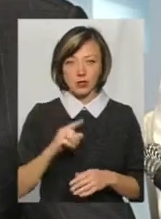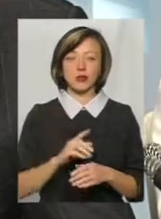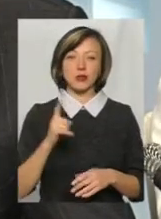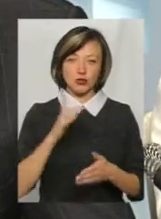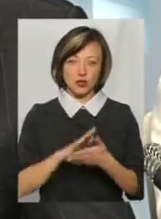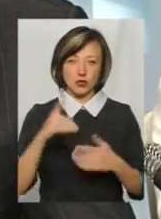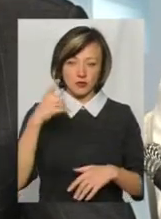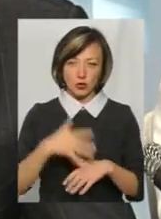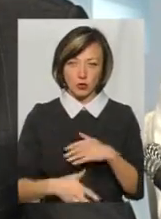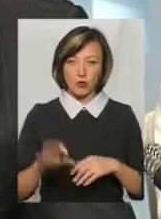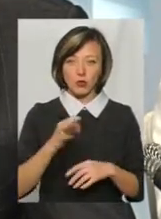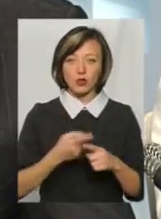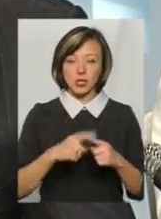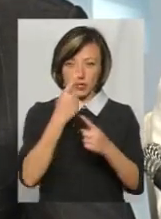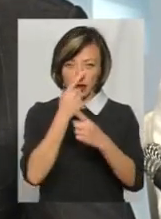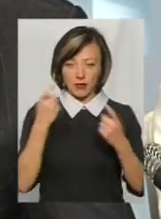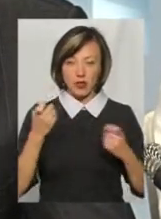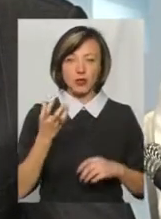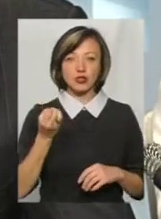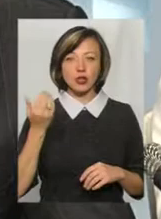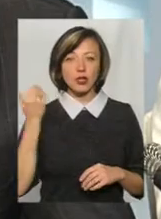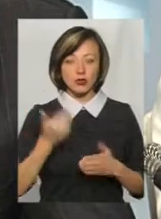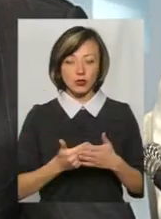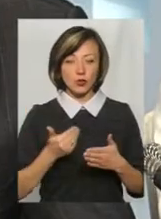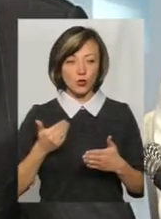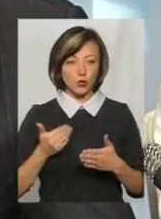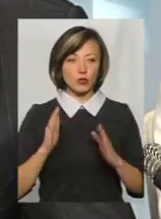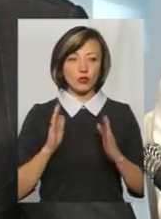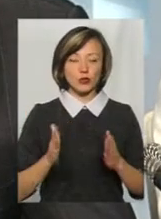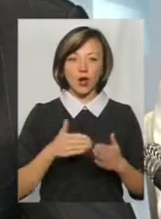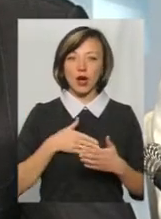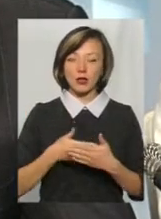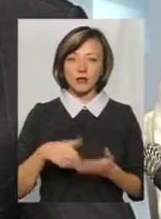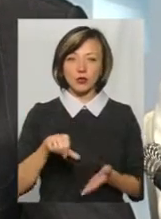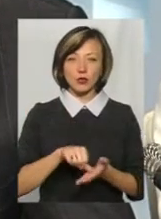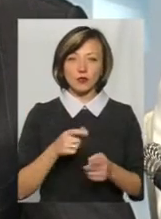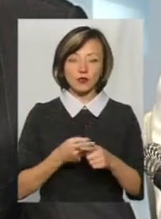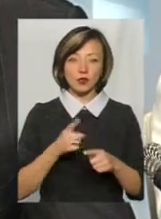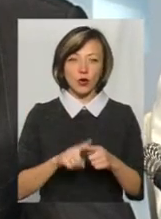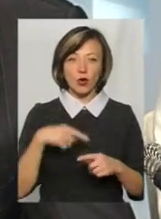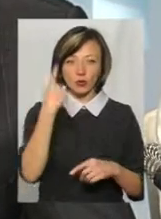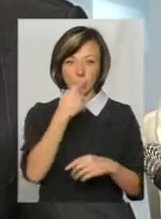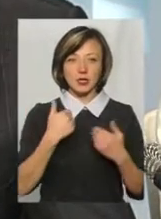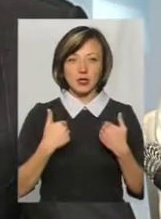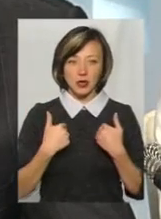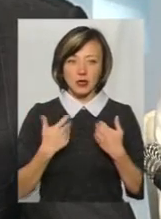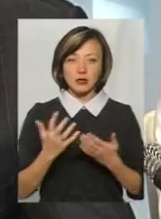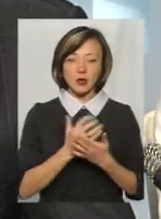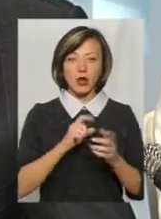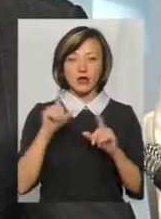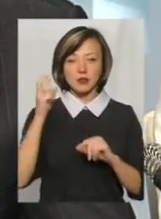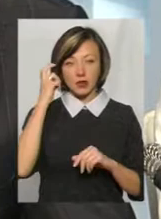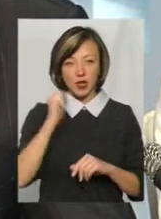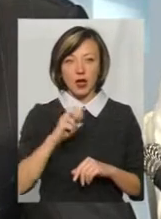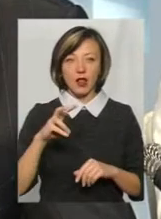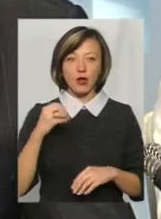свідомо, вони про це заявляли, ще задовго до того, що вони будуть активно брати участь. Особисто я збиралася в Київ,